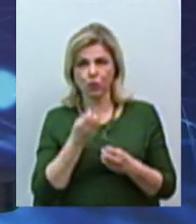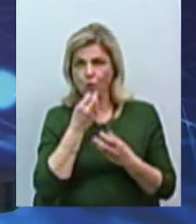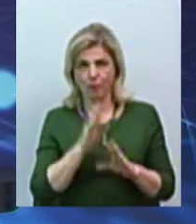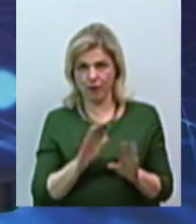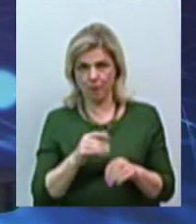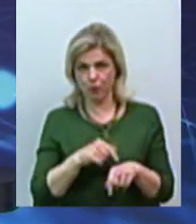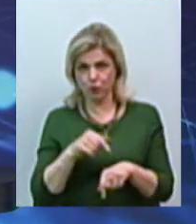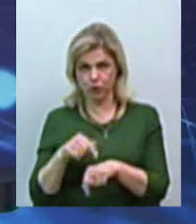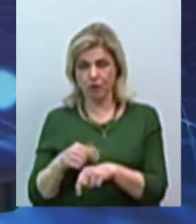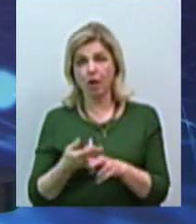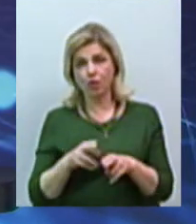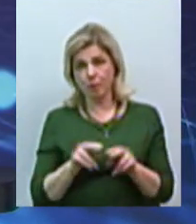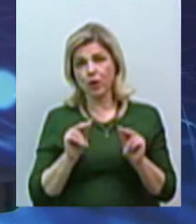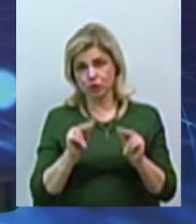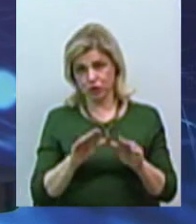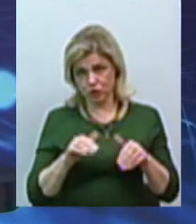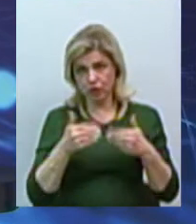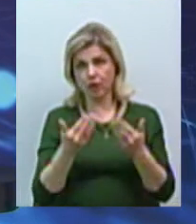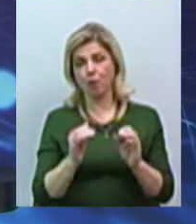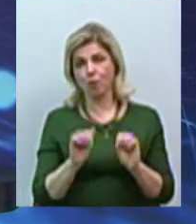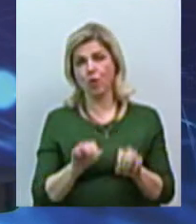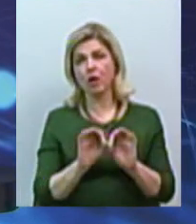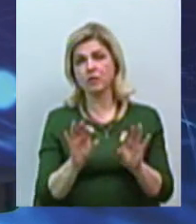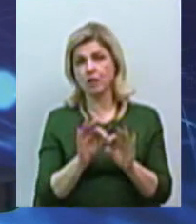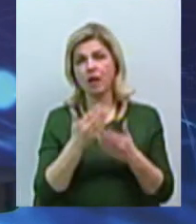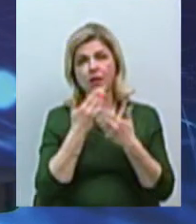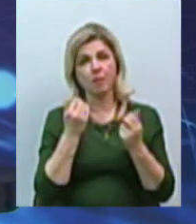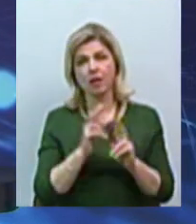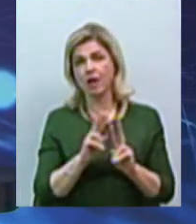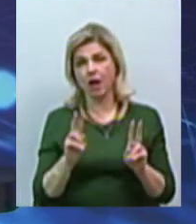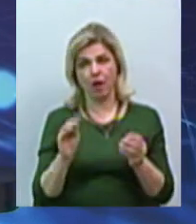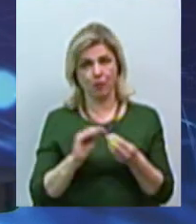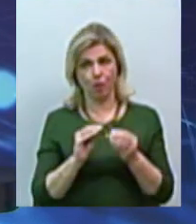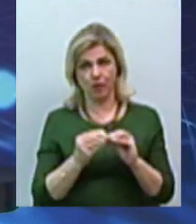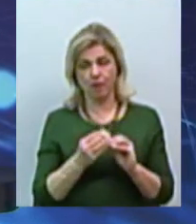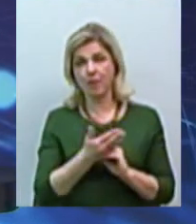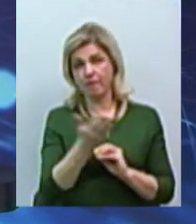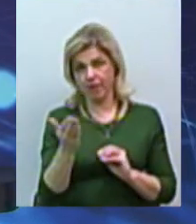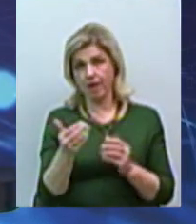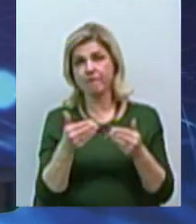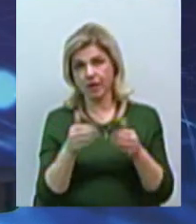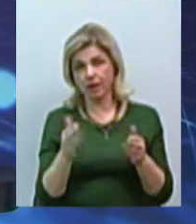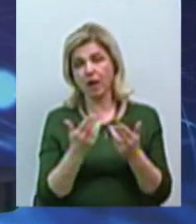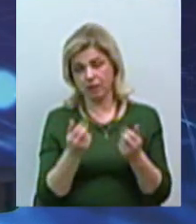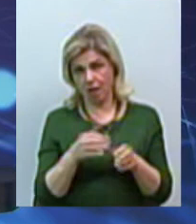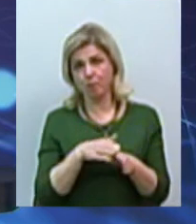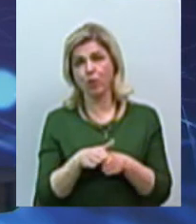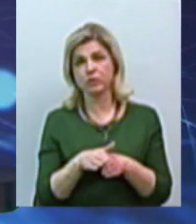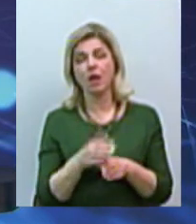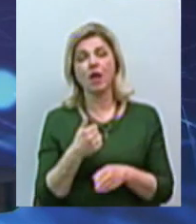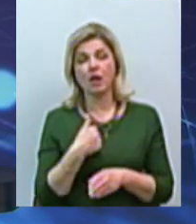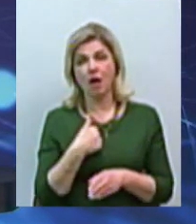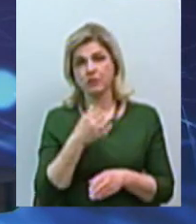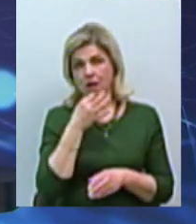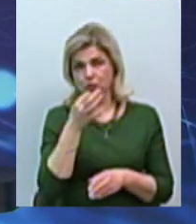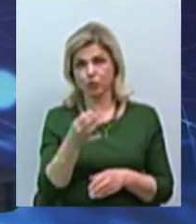щиро можемо розказати, що до чого, нема ніяких проблем. Ви відкриті? Так, повністю. Я більш того скажу,